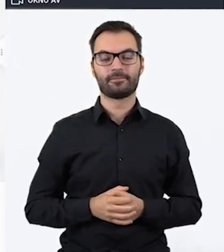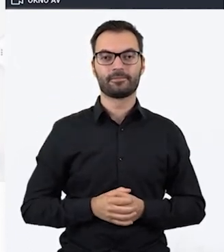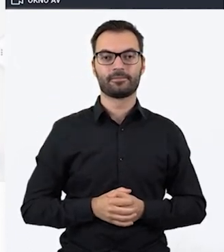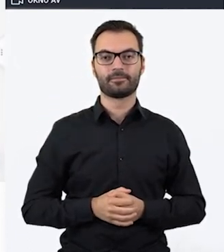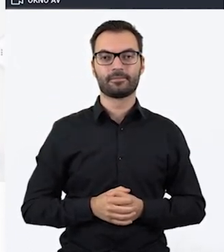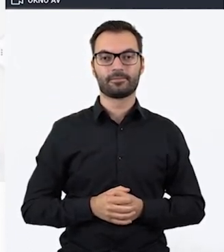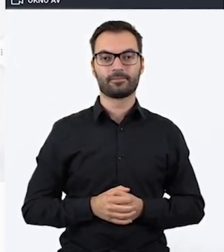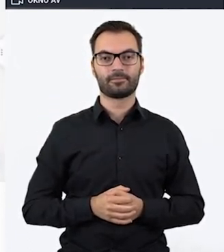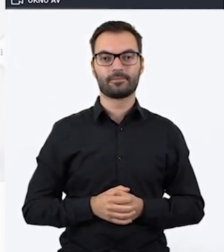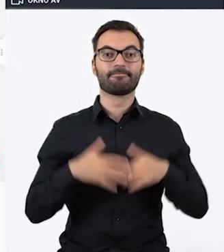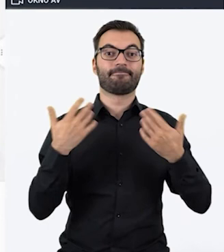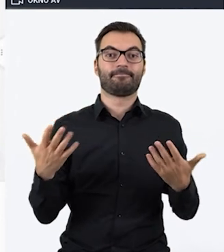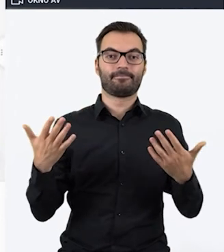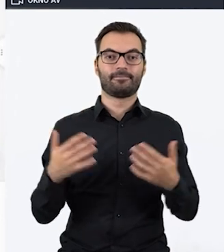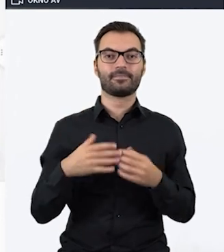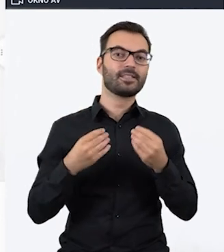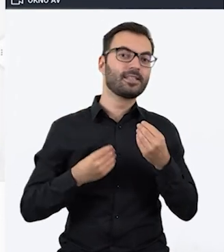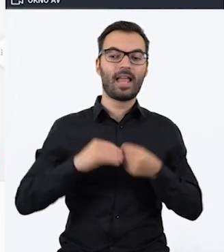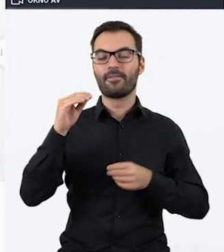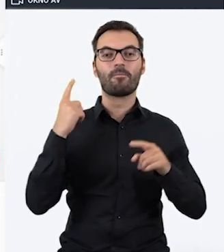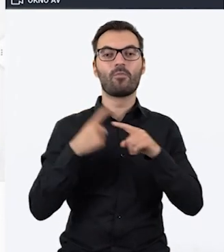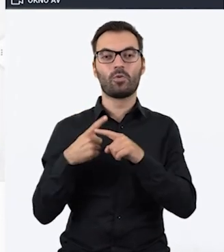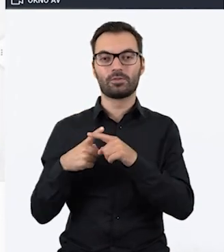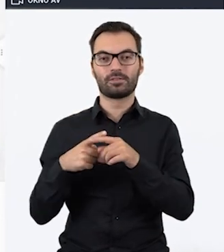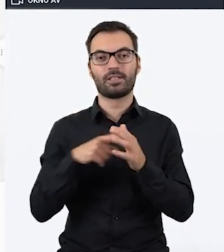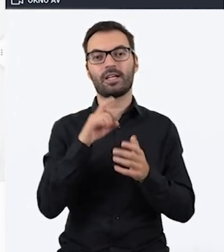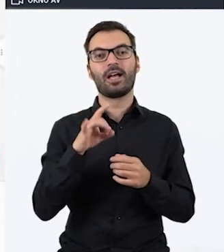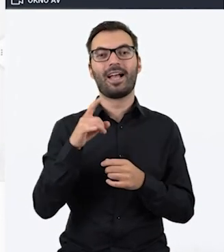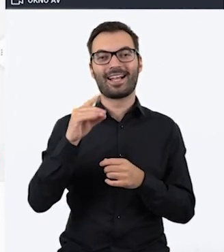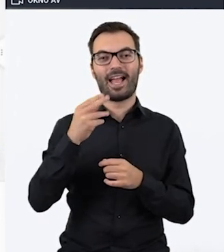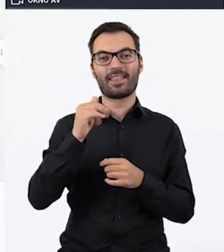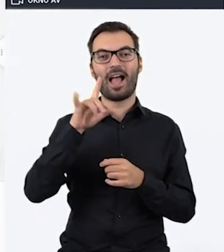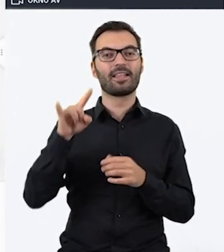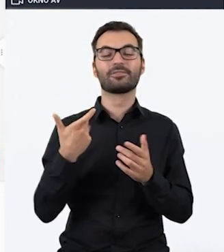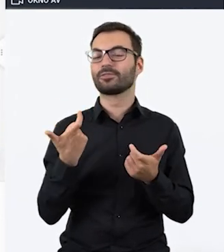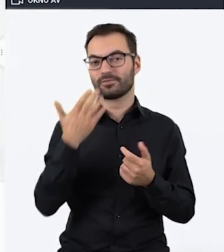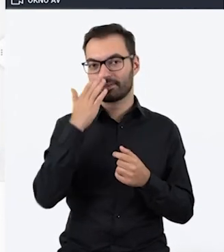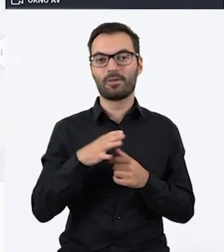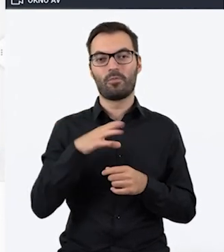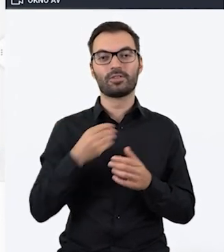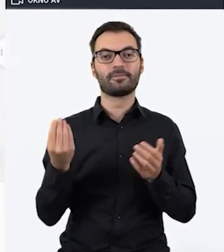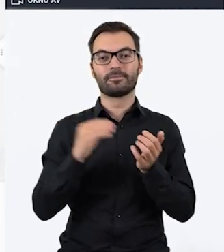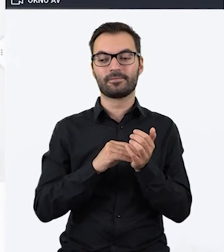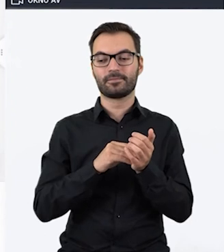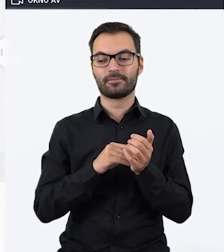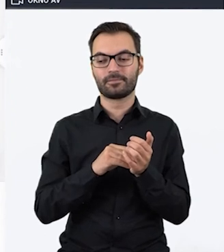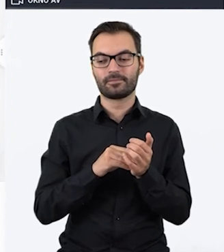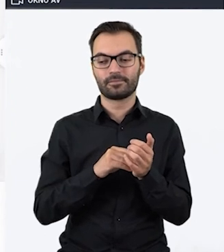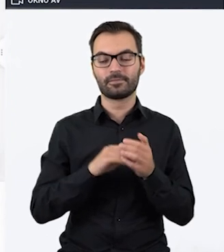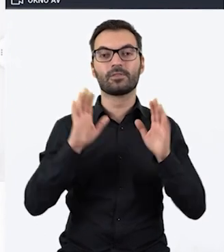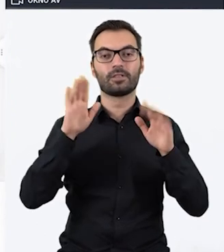Drodzy Państwo, największe plusy Geniali to to, że możemy również ustawić opcję taką,